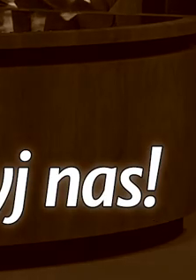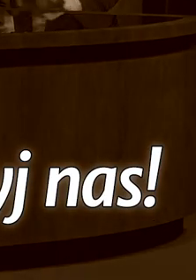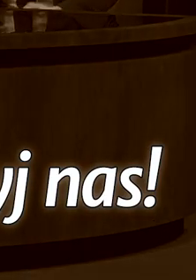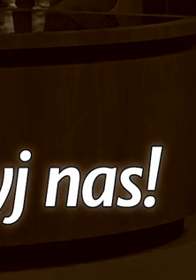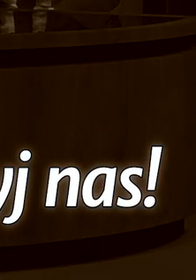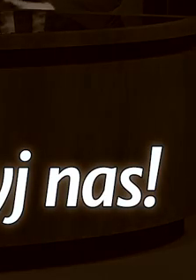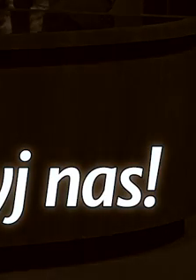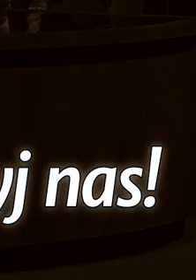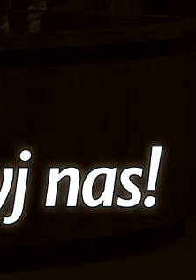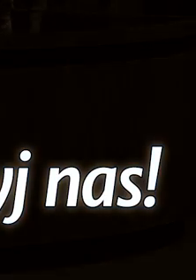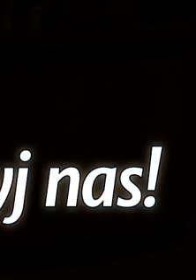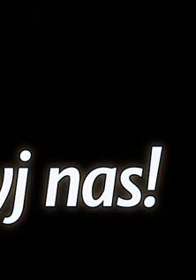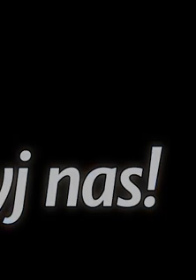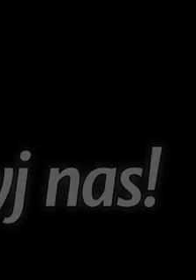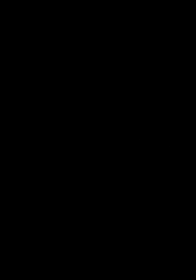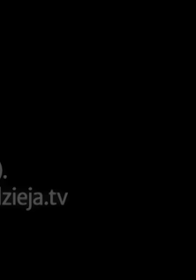KONIEC